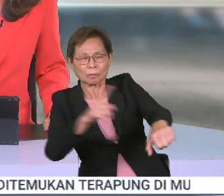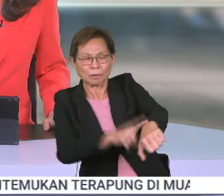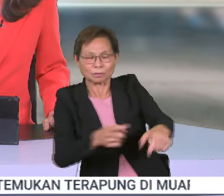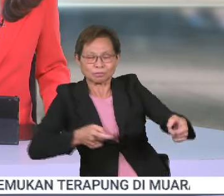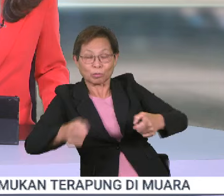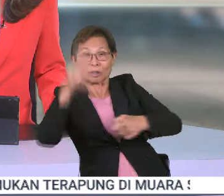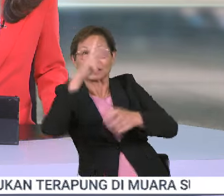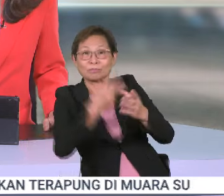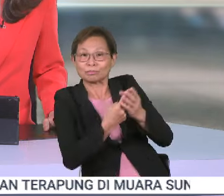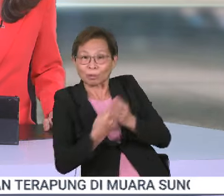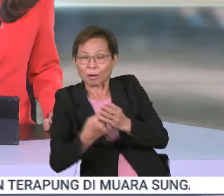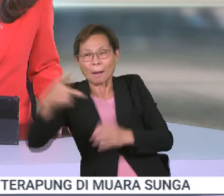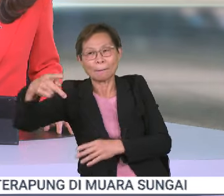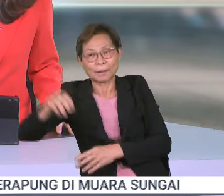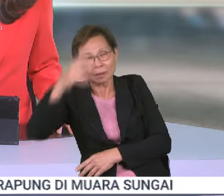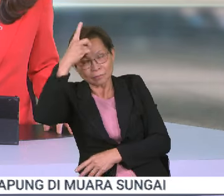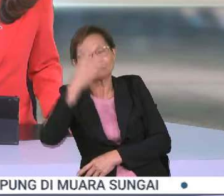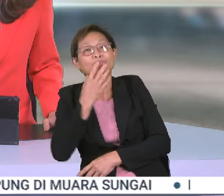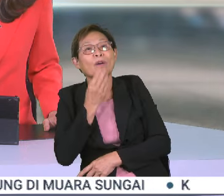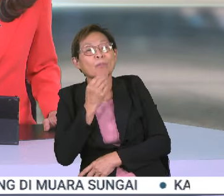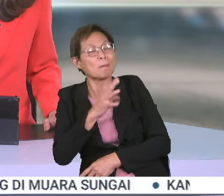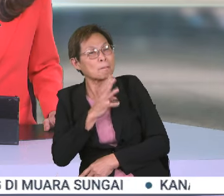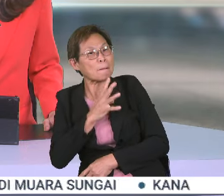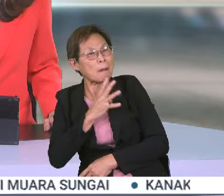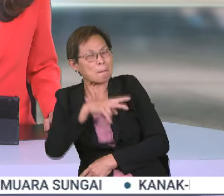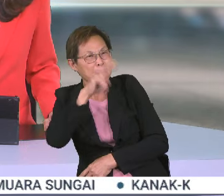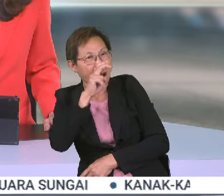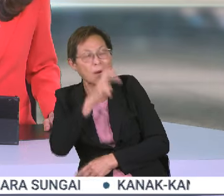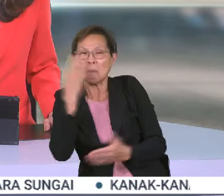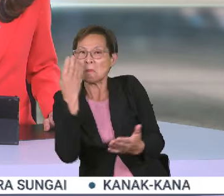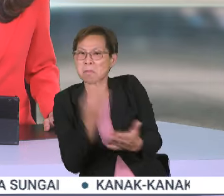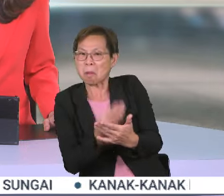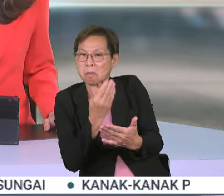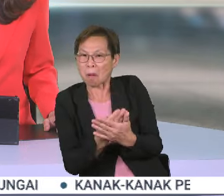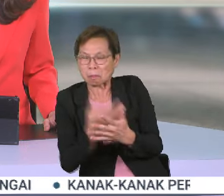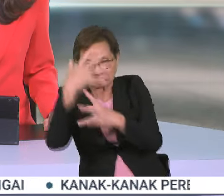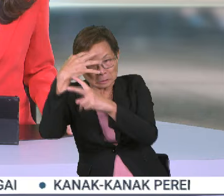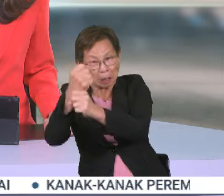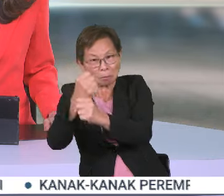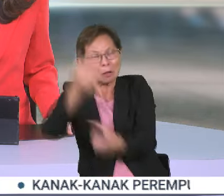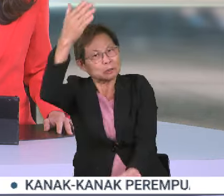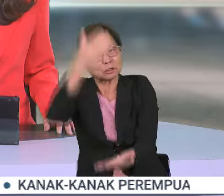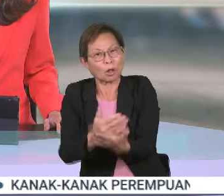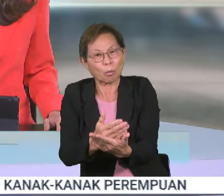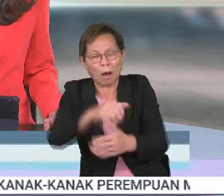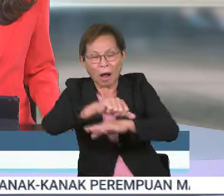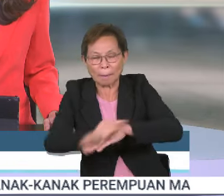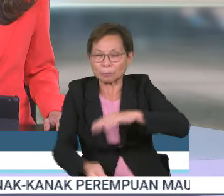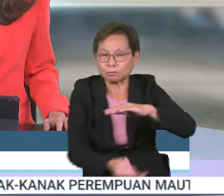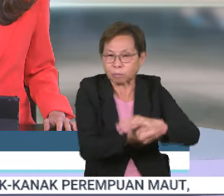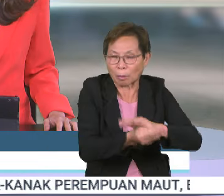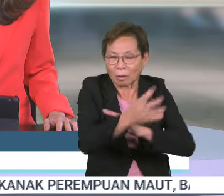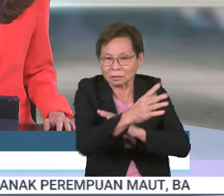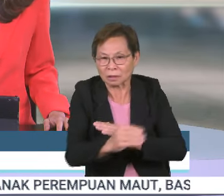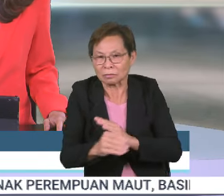pentadbiran Kerajaan. Perdana Menteri, Datuk Seri Anwar Ibrahim menegaskan ia membuktikan tekad beliau dalam menghapuskan amalan berkenaan